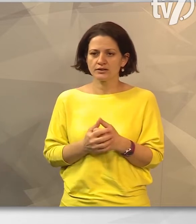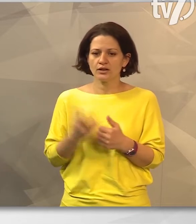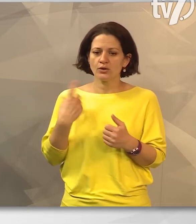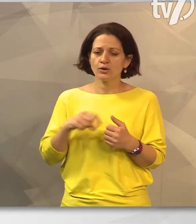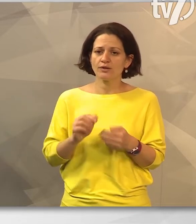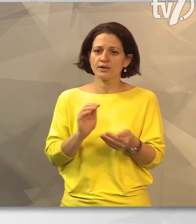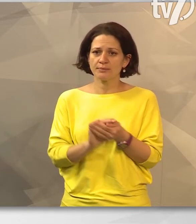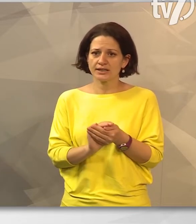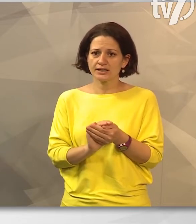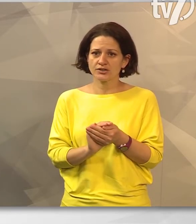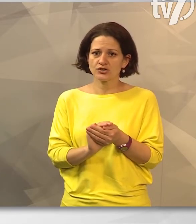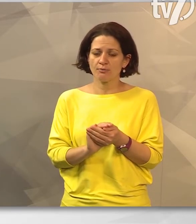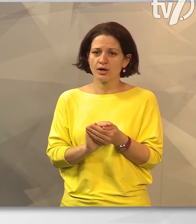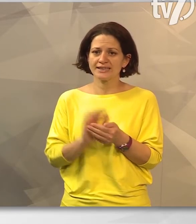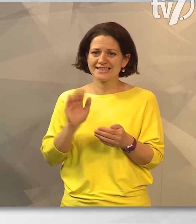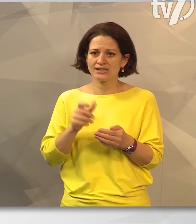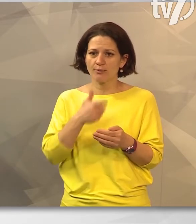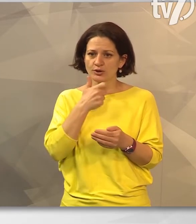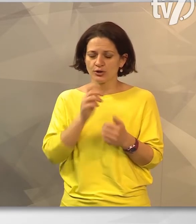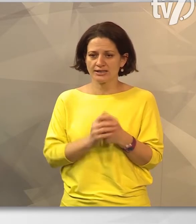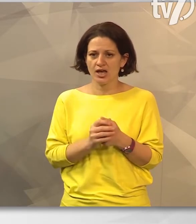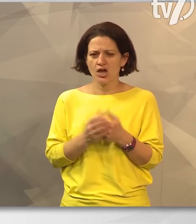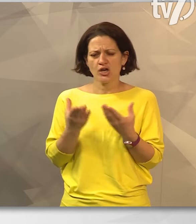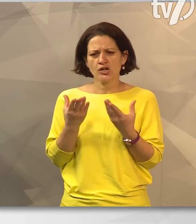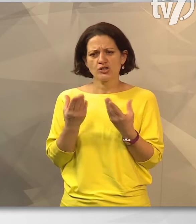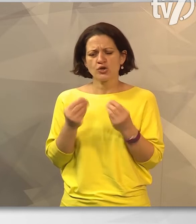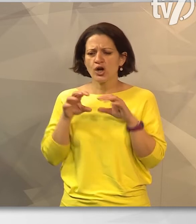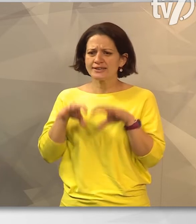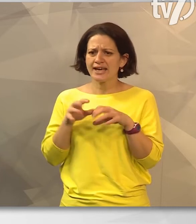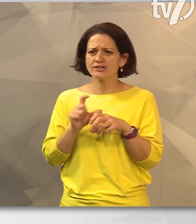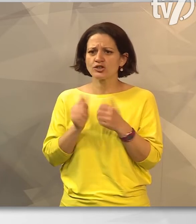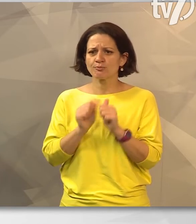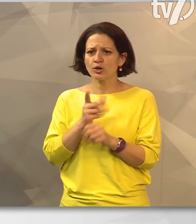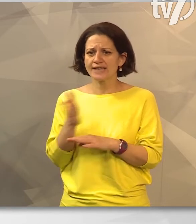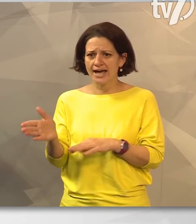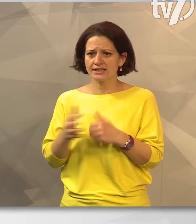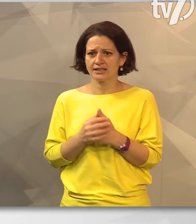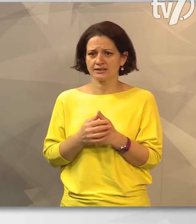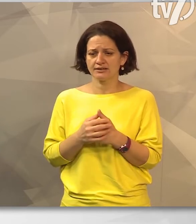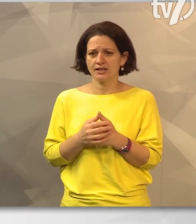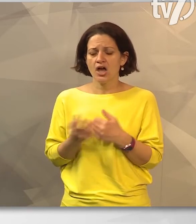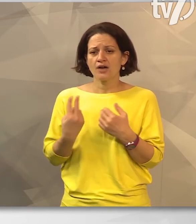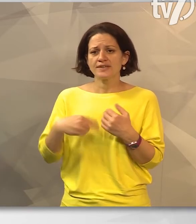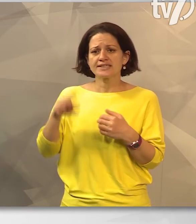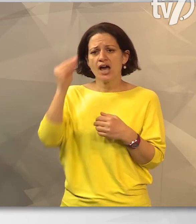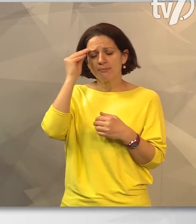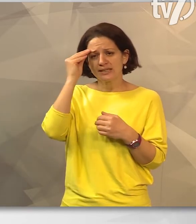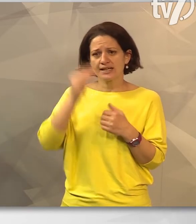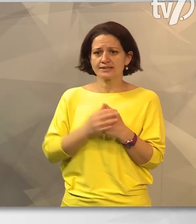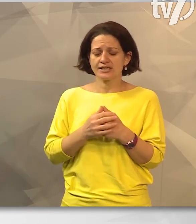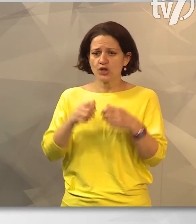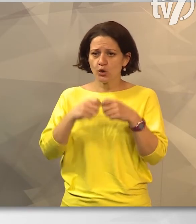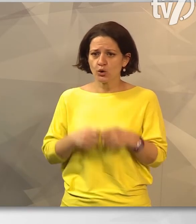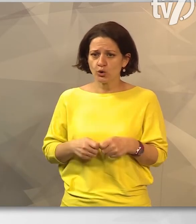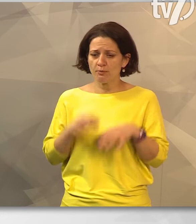volt a Békés Csabai kézilabda dohenye, aki nagyon sokat tett a sportágért, folytatta az egykori csapatkapitány. A visszaemlékezések